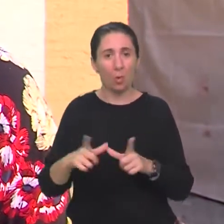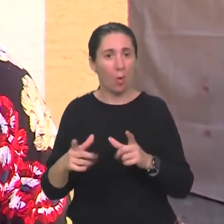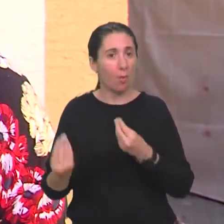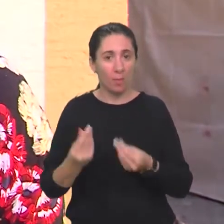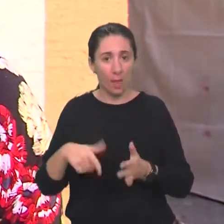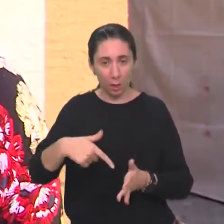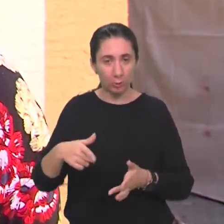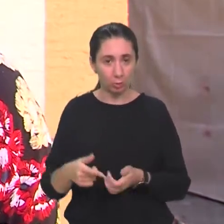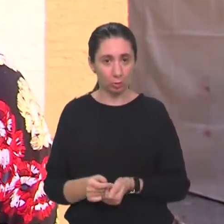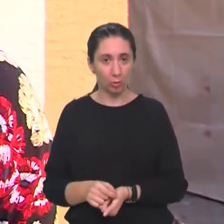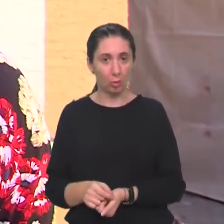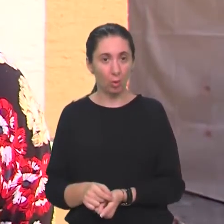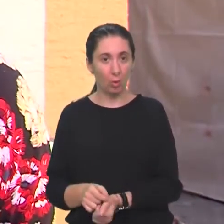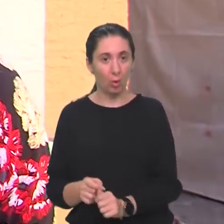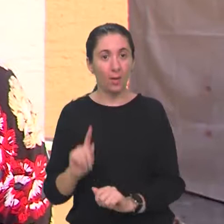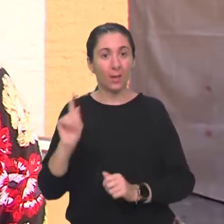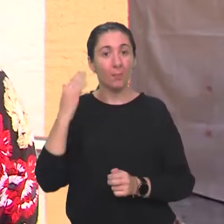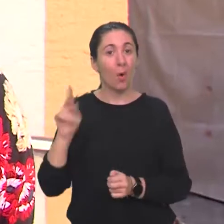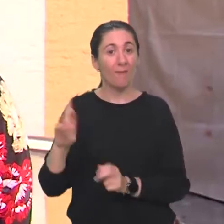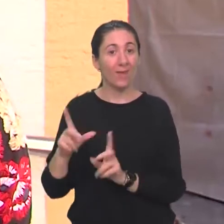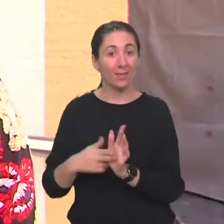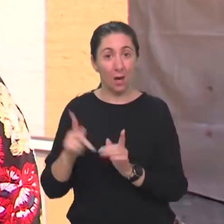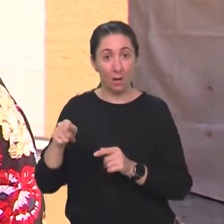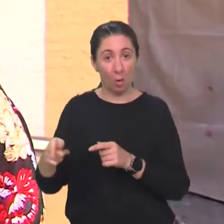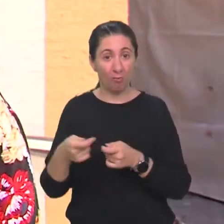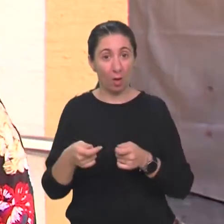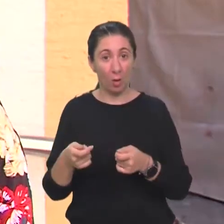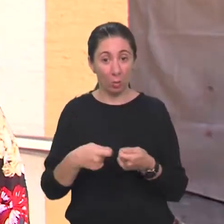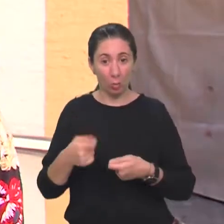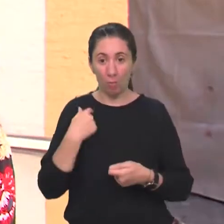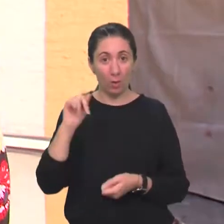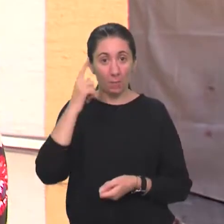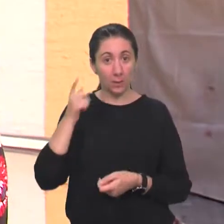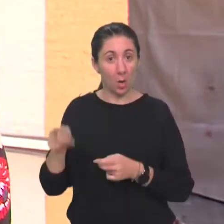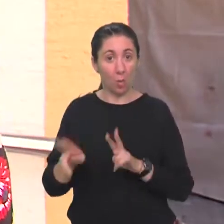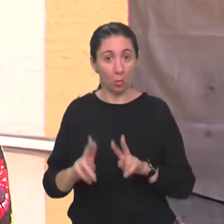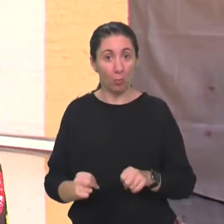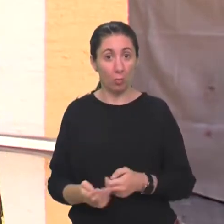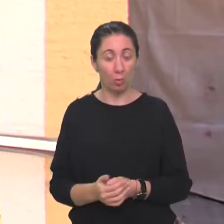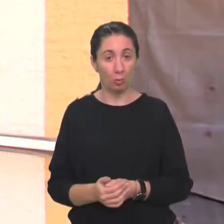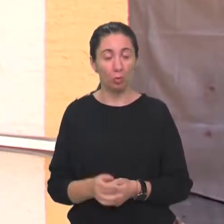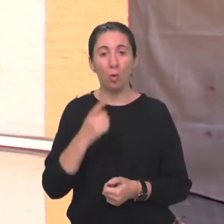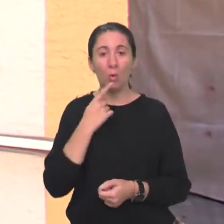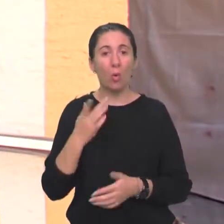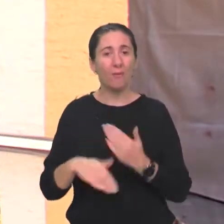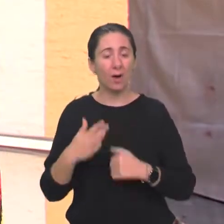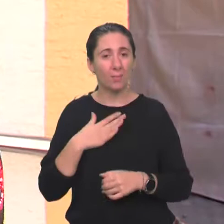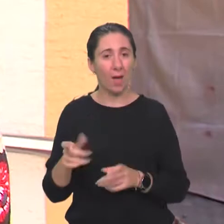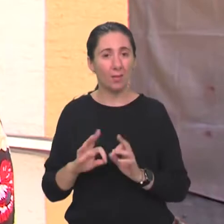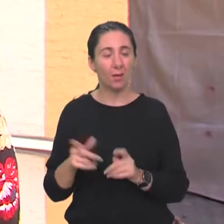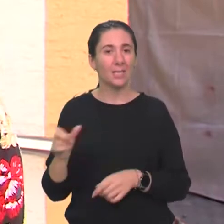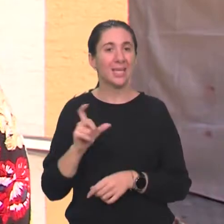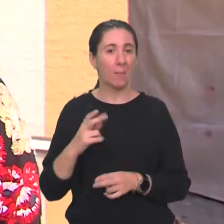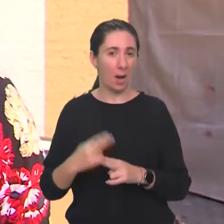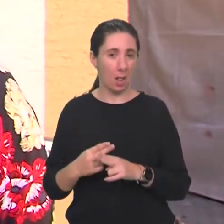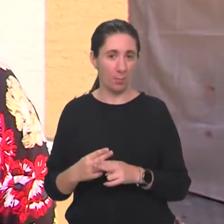kolača, bilo čega tu već, evo, da nije bilo Vedrana i ove udruge, mi ne bi to ni znali da može. Koji invaliditet ima Andrej? Andrej ima